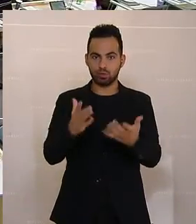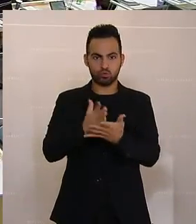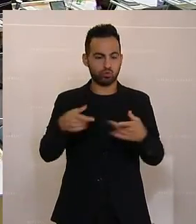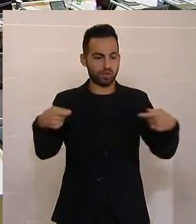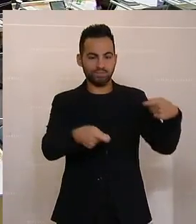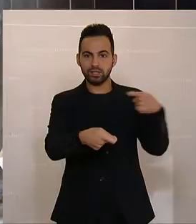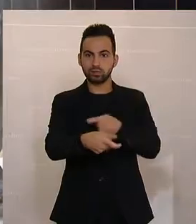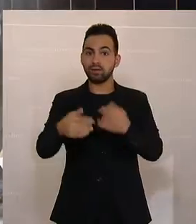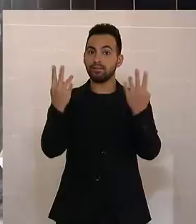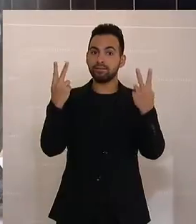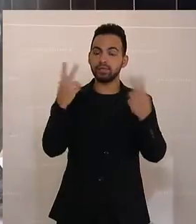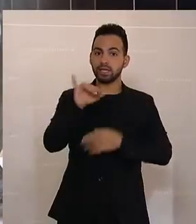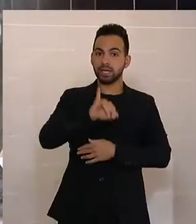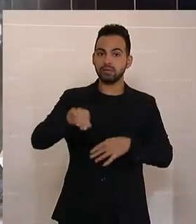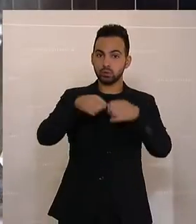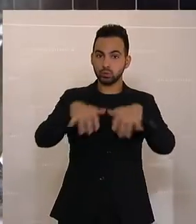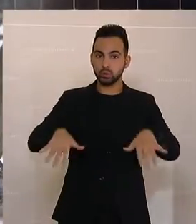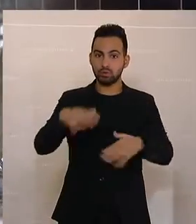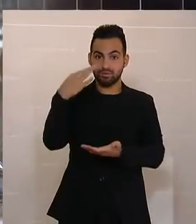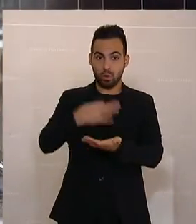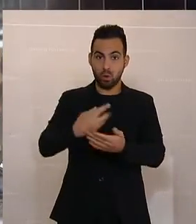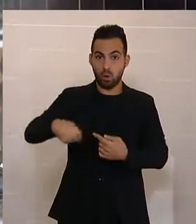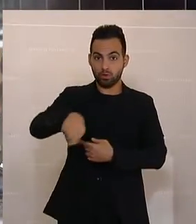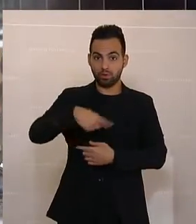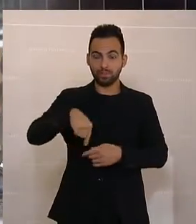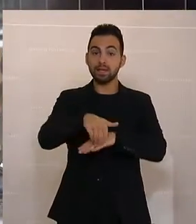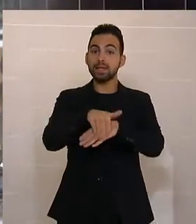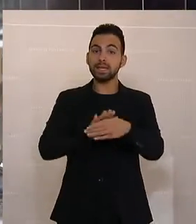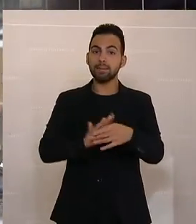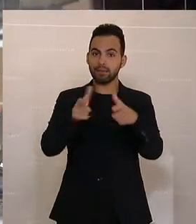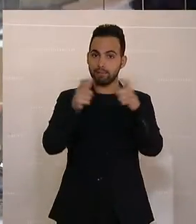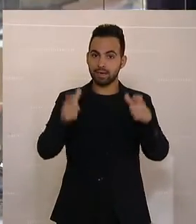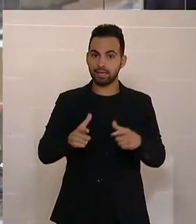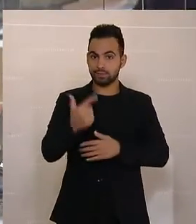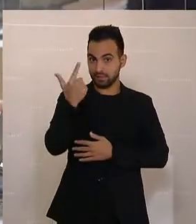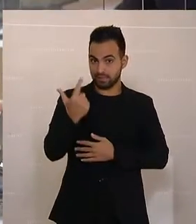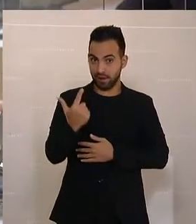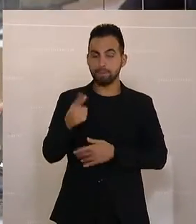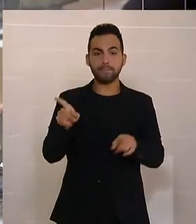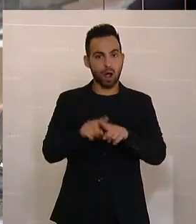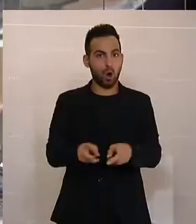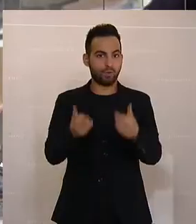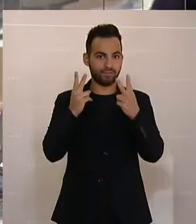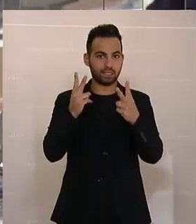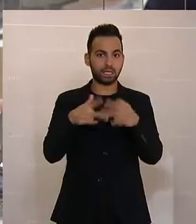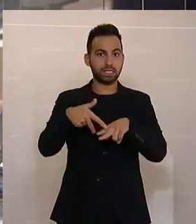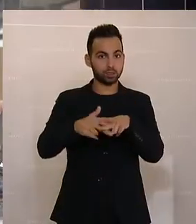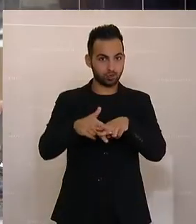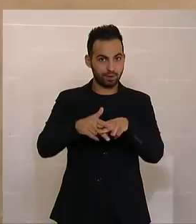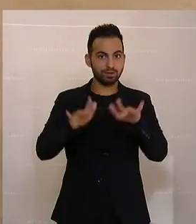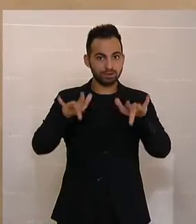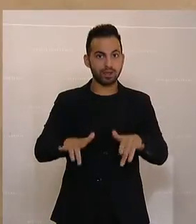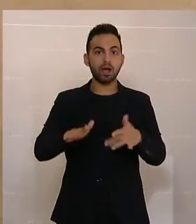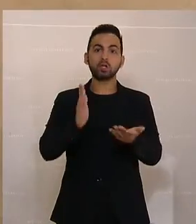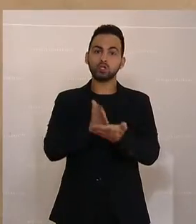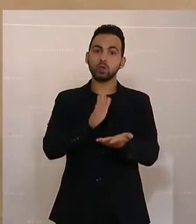wichtige Infrastruktur vor Ort. Das Gemeindepaket 2, auch ein wichtiges Instrument, garantiert, dass die